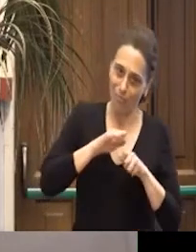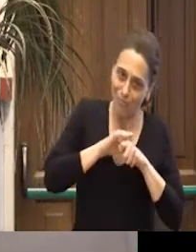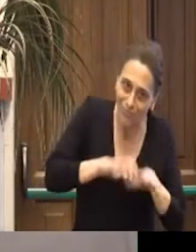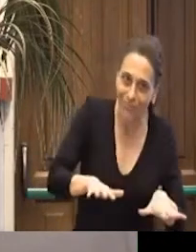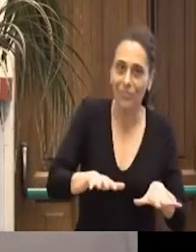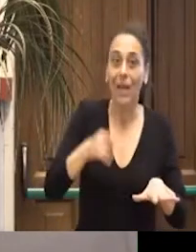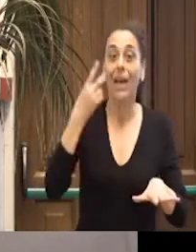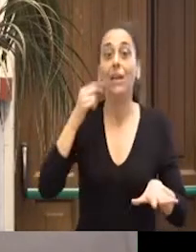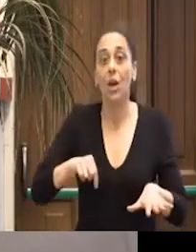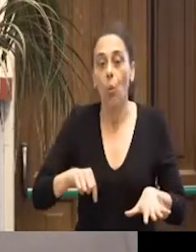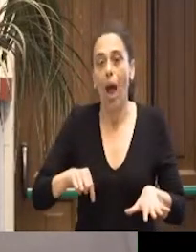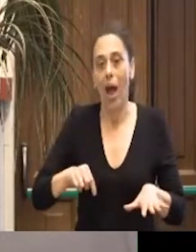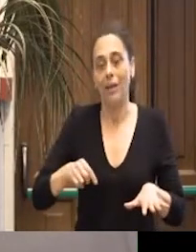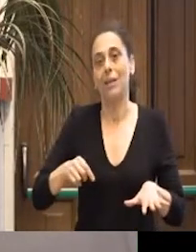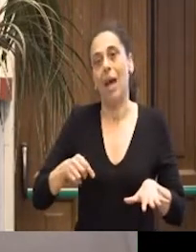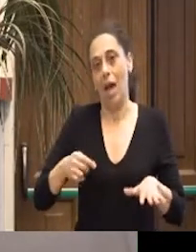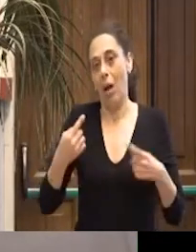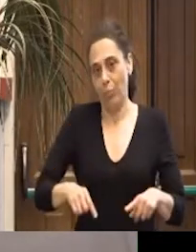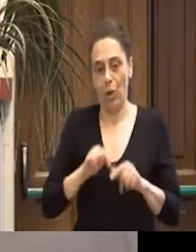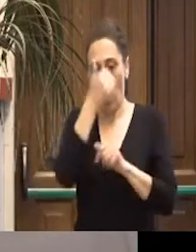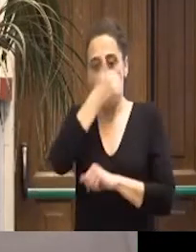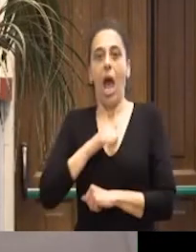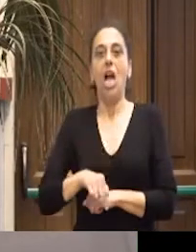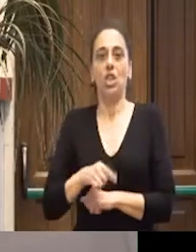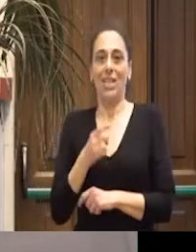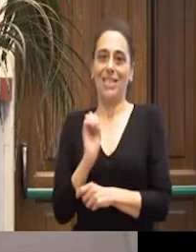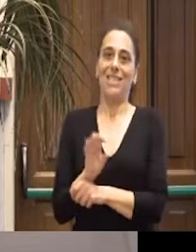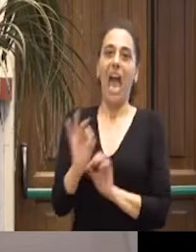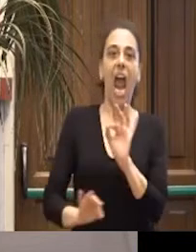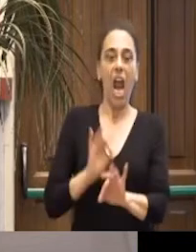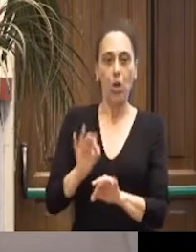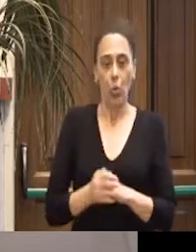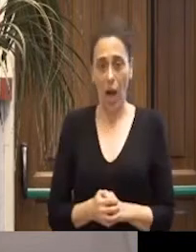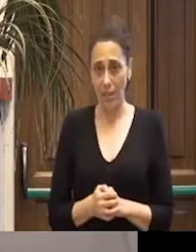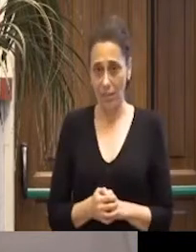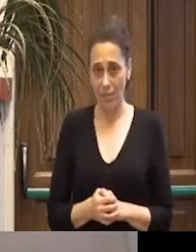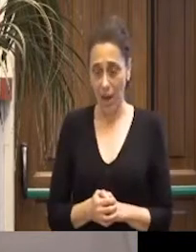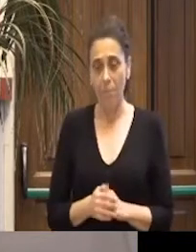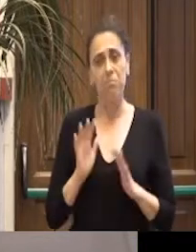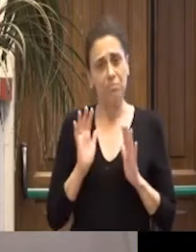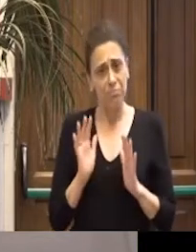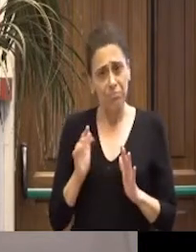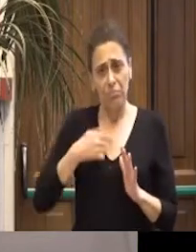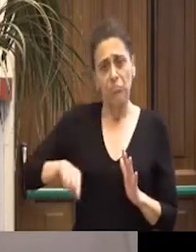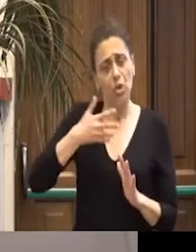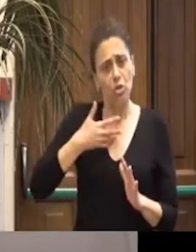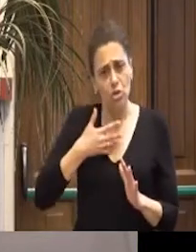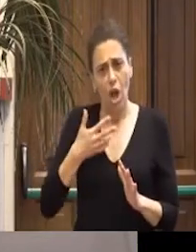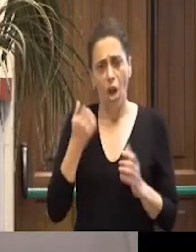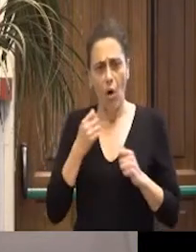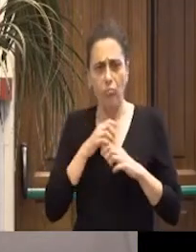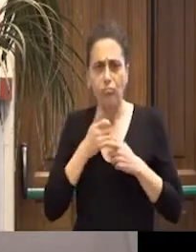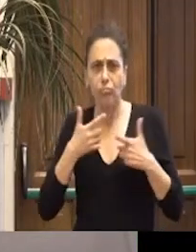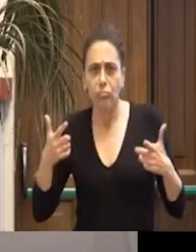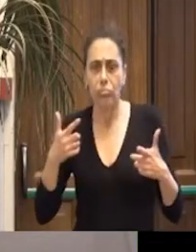al tema delle agenzie educative. Intanto c'è una forte sperimentazione particolarmente utile e interessante che si